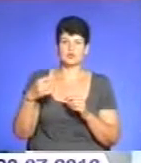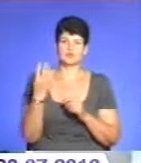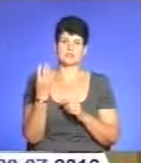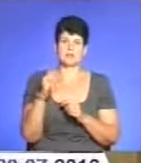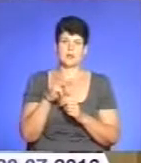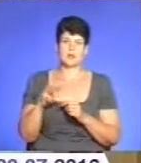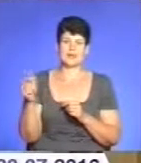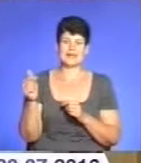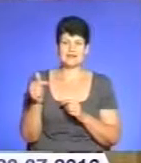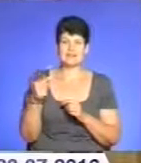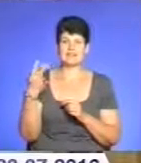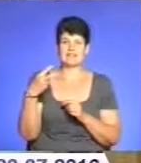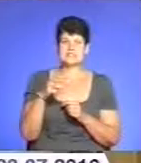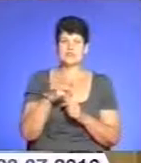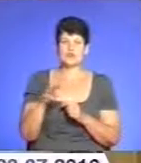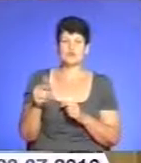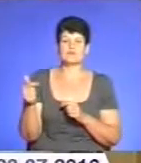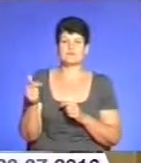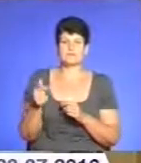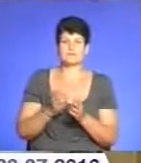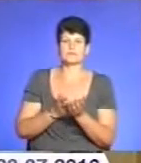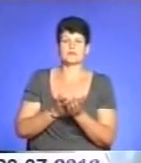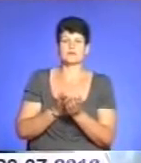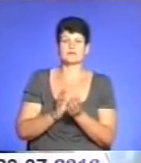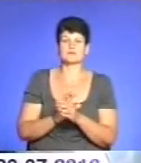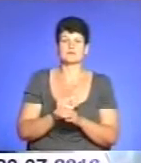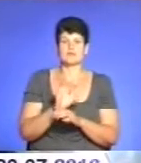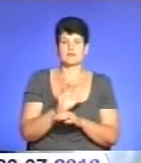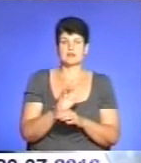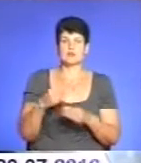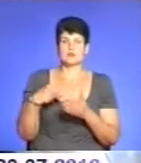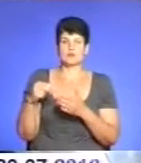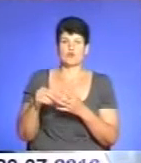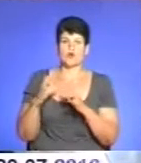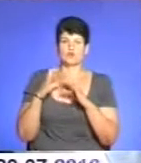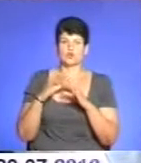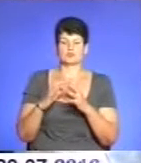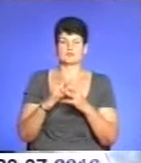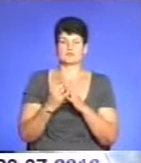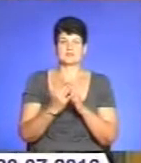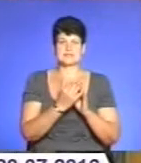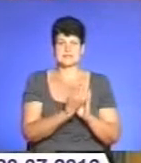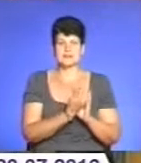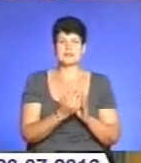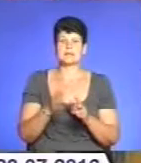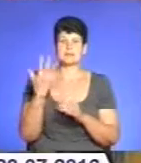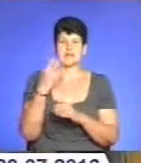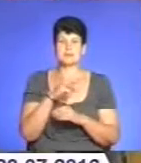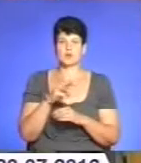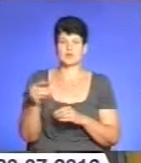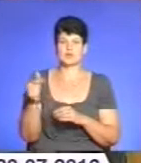грн. 20 млн грн спрямують на придбання автобусів для шкіл сільської місцевості та майже 5 млн грн на допомогу